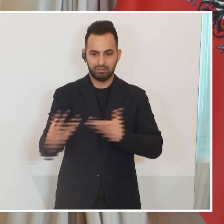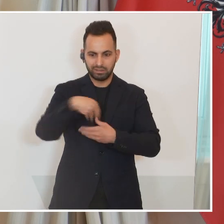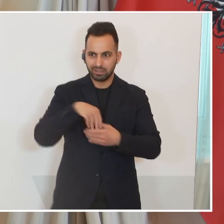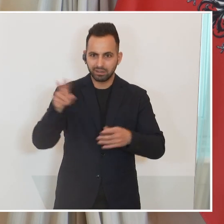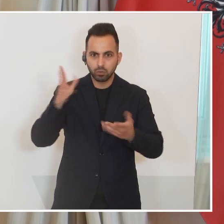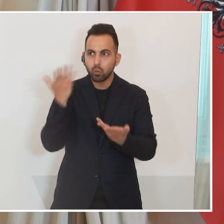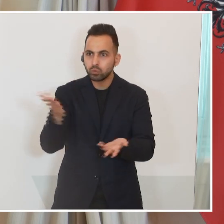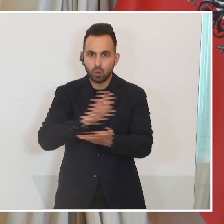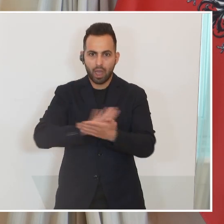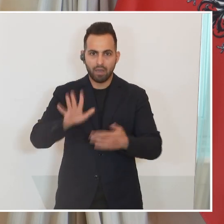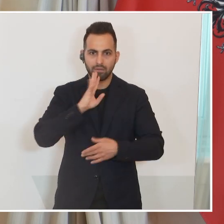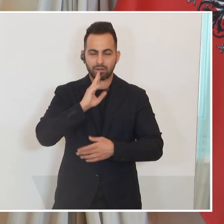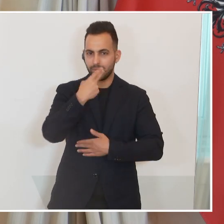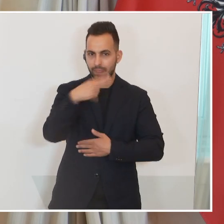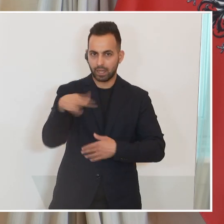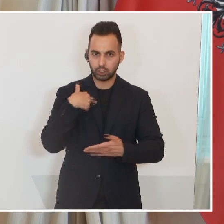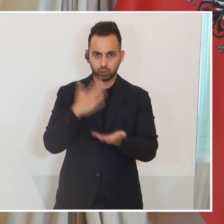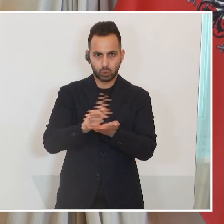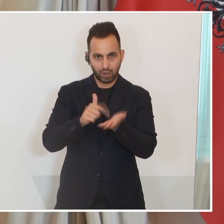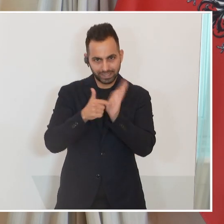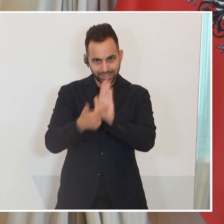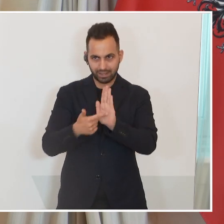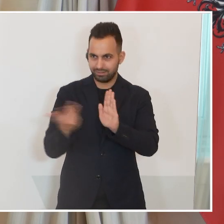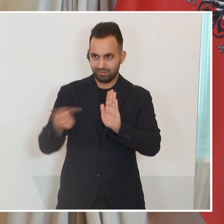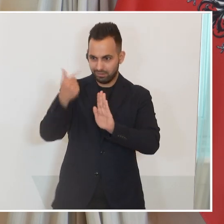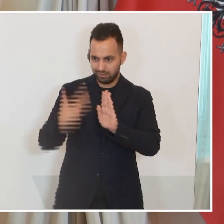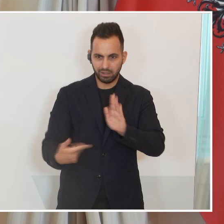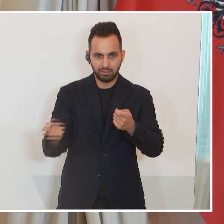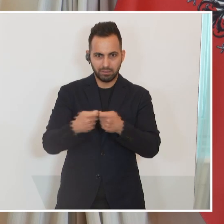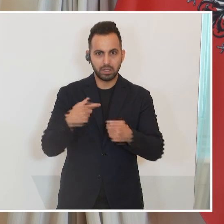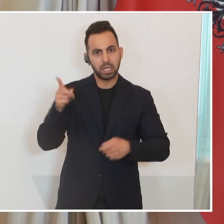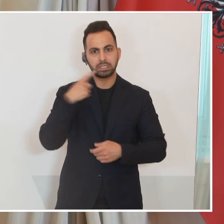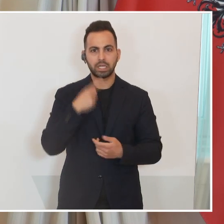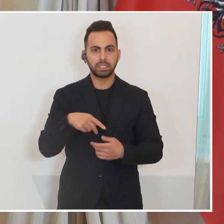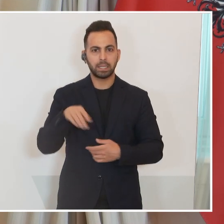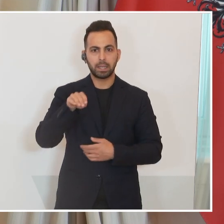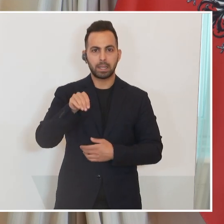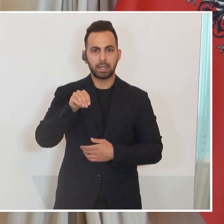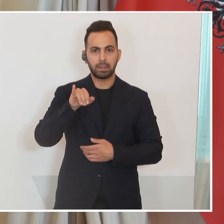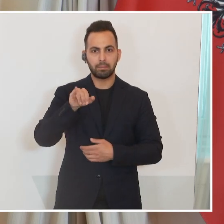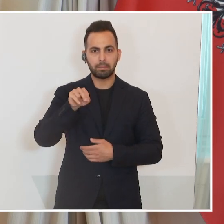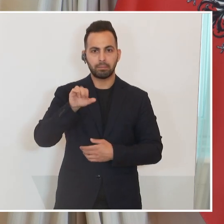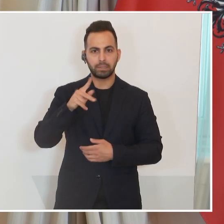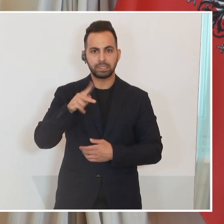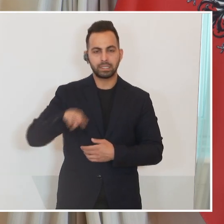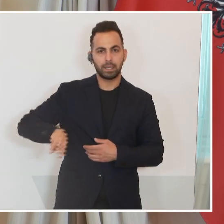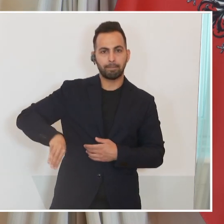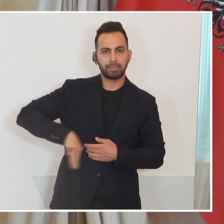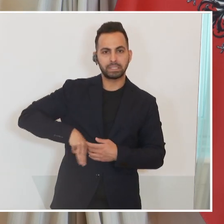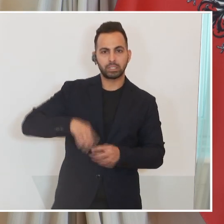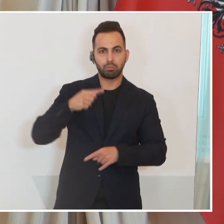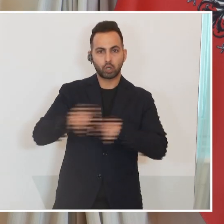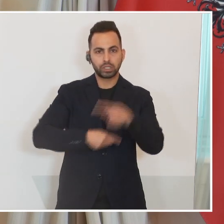hingewiesen, seine Punkte, wo er dann anführt, dass der Minsker Prozess nicht wirklich eingehalten worden ist, dass